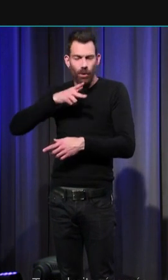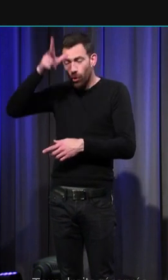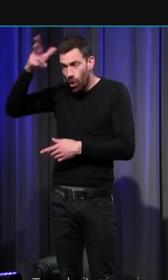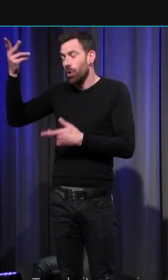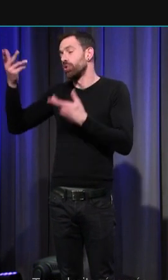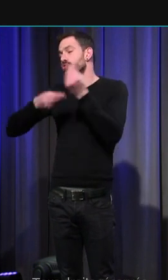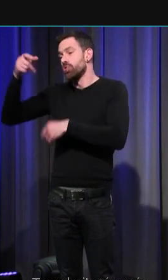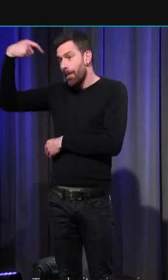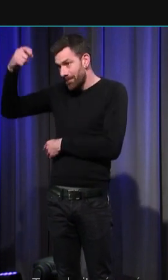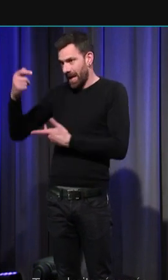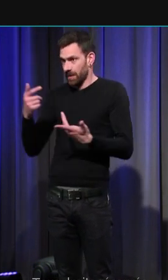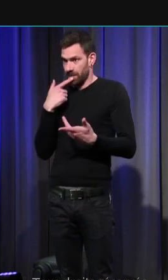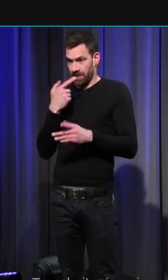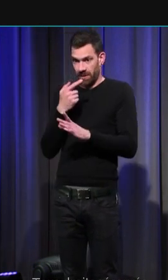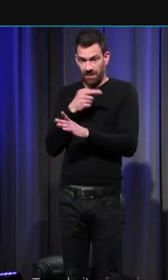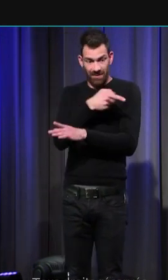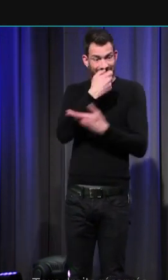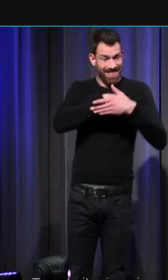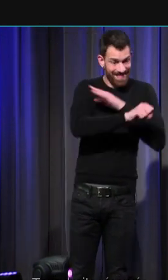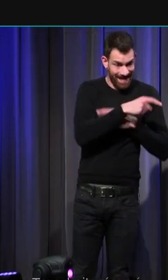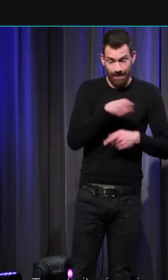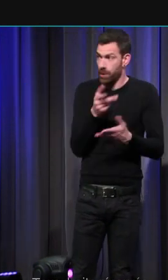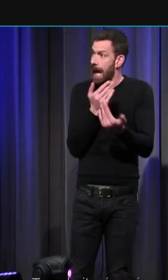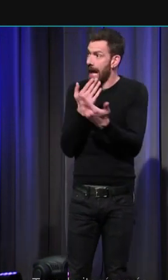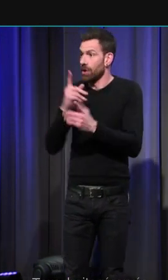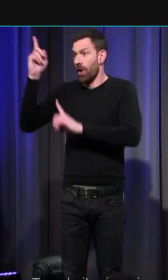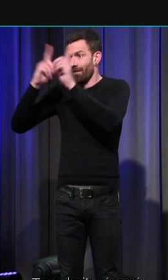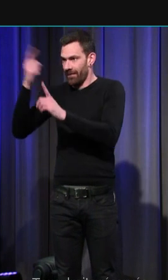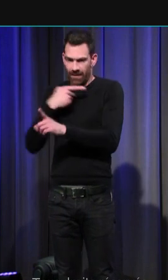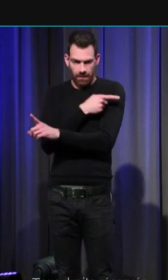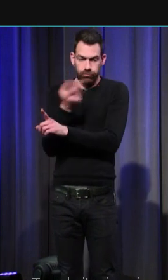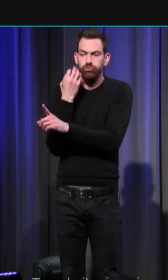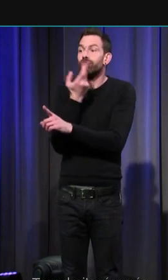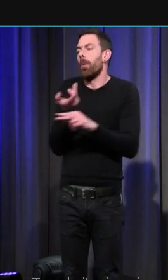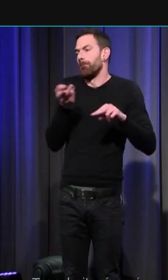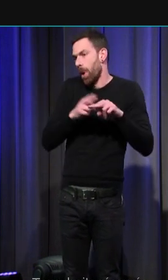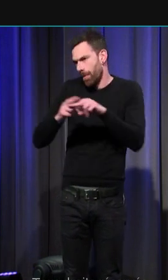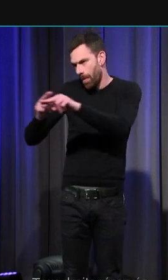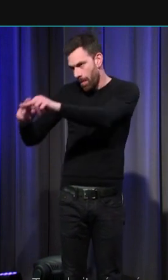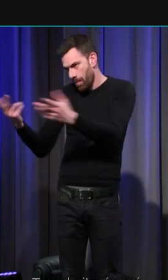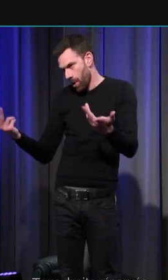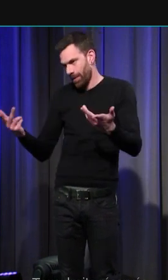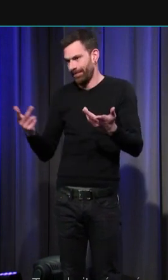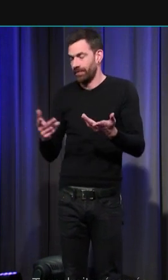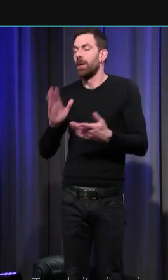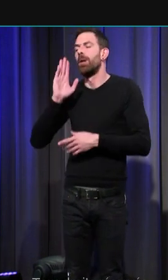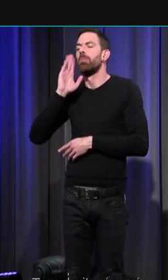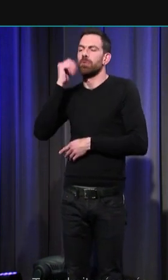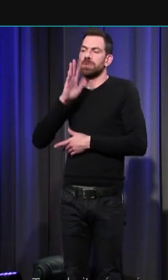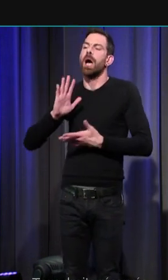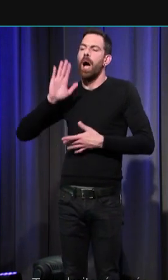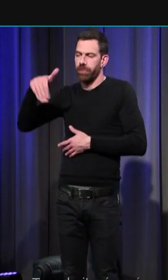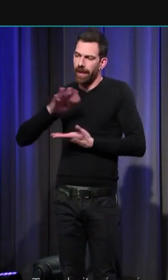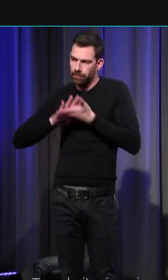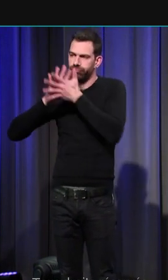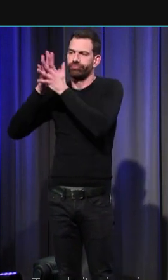que ne s'instaure le baptême du premier jour pour éviter qu'il y ait de très nombreux enfants qui meurent sans